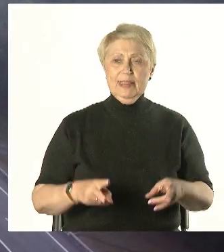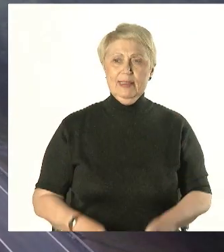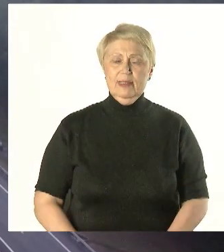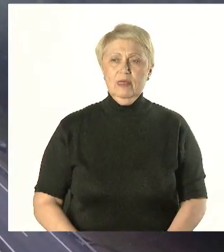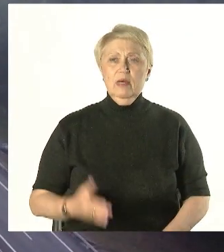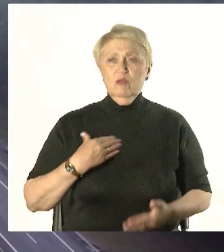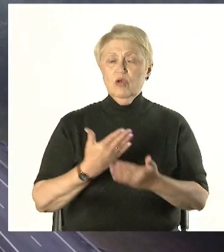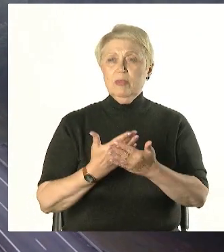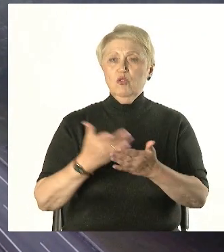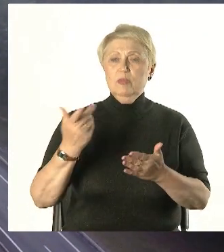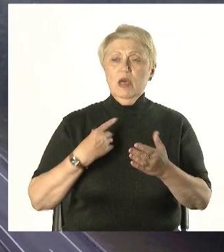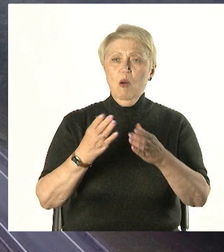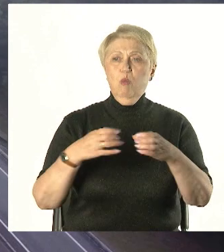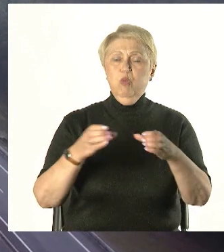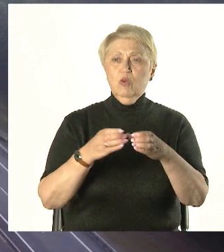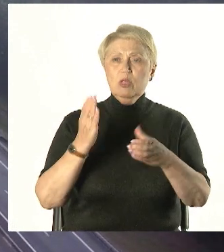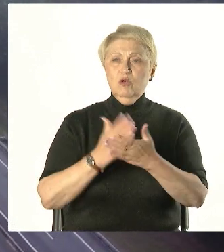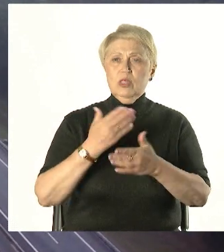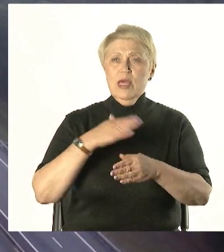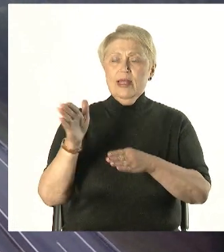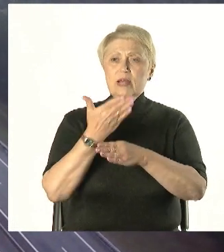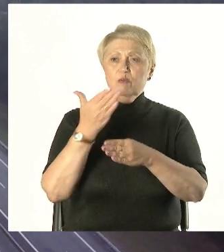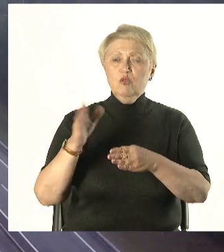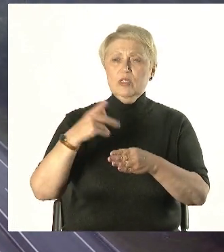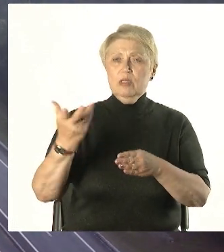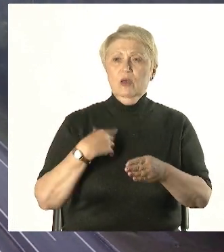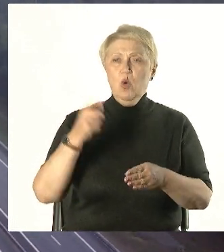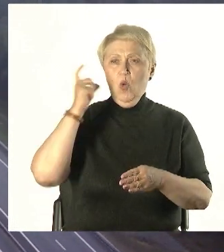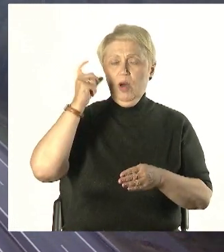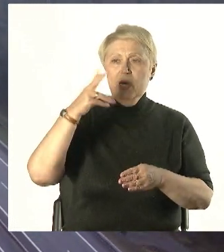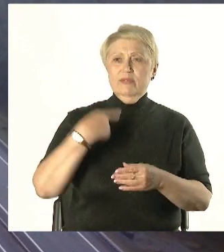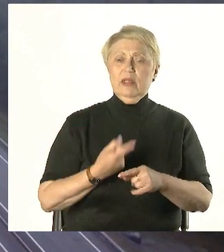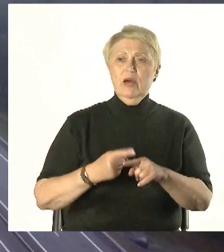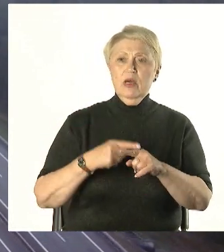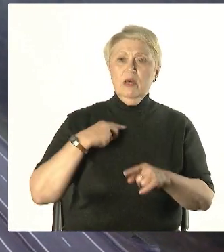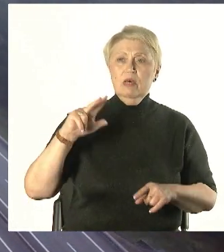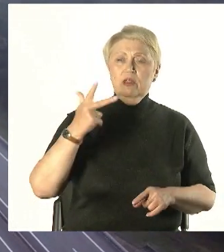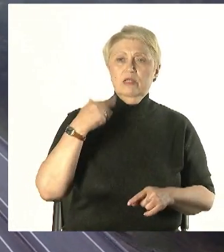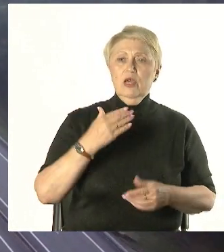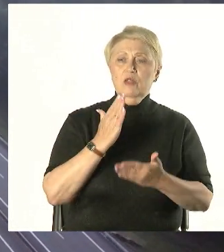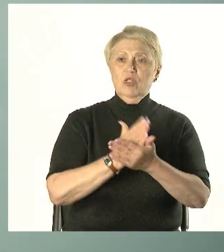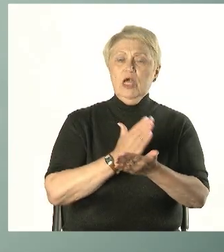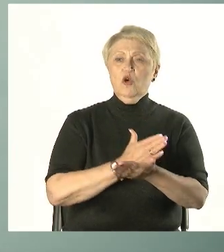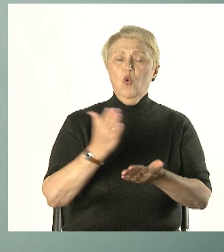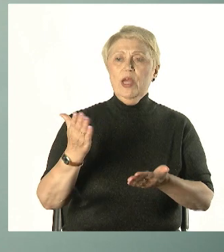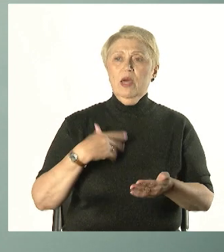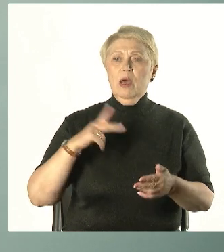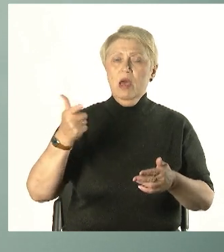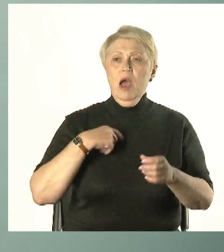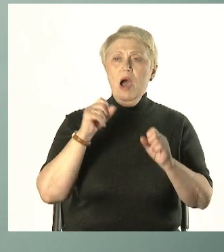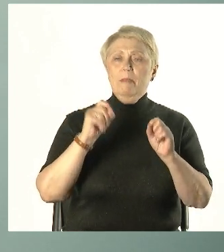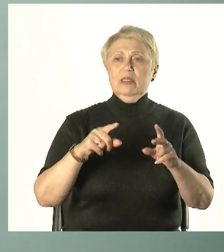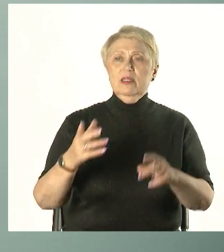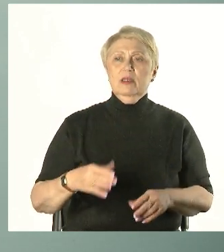Подобные пункты хранения территориально разбросаны по всей стране. У Хабаровского третья категория потенциальной опасности. К счастью, система